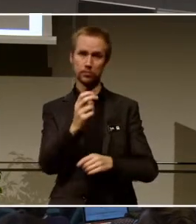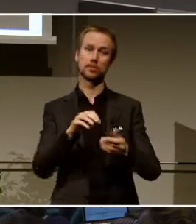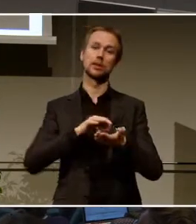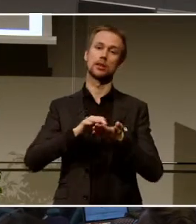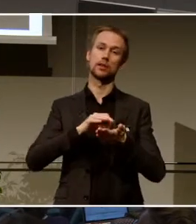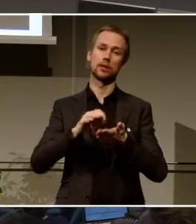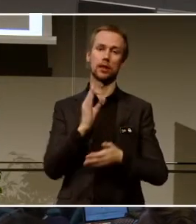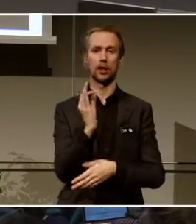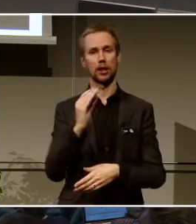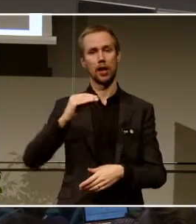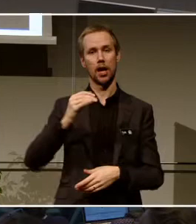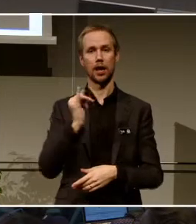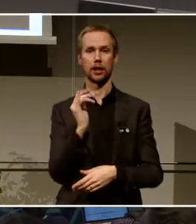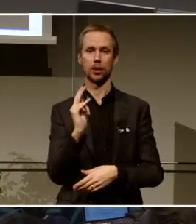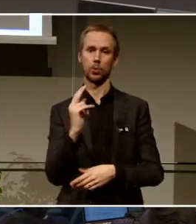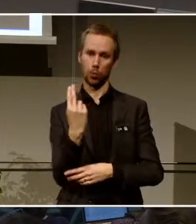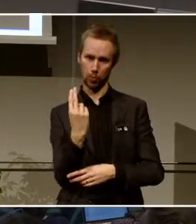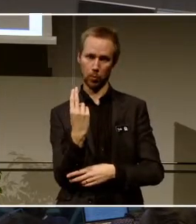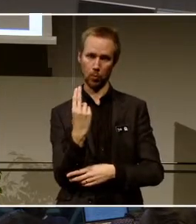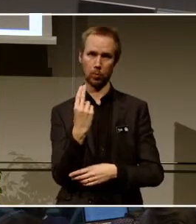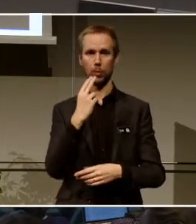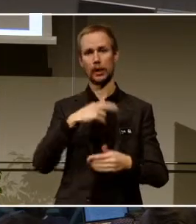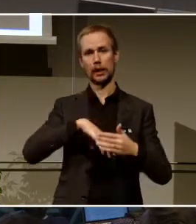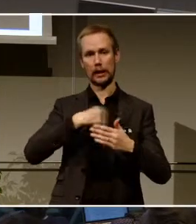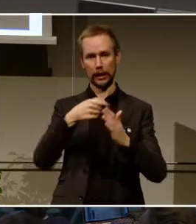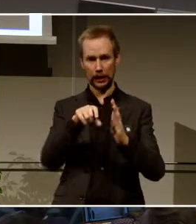Och sen läste Nao upp dikterna. Det var mycket uppskattat.